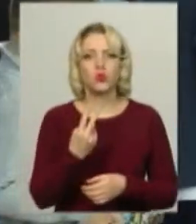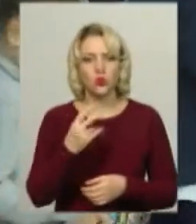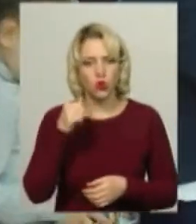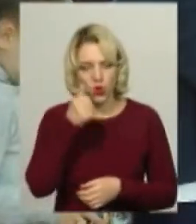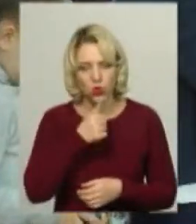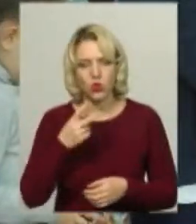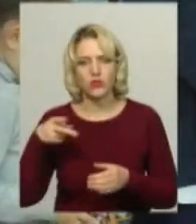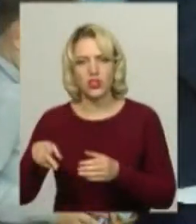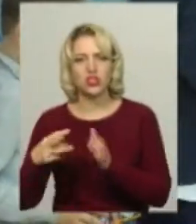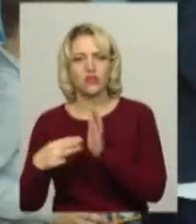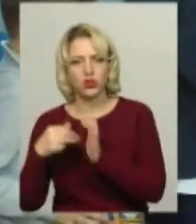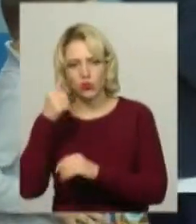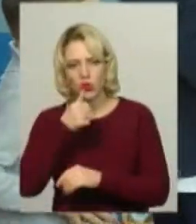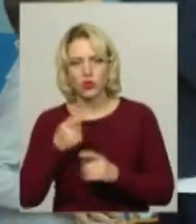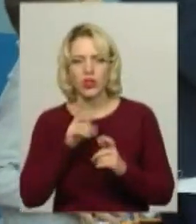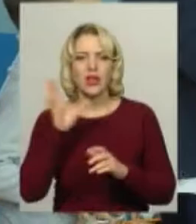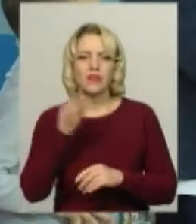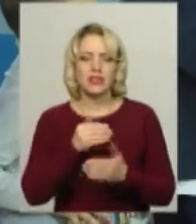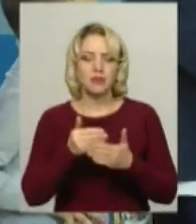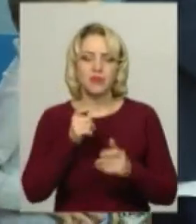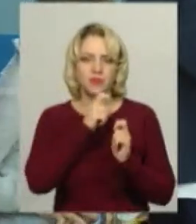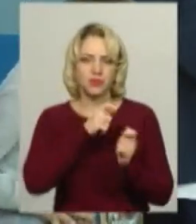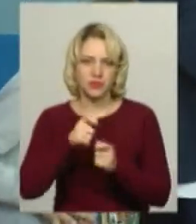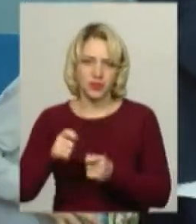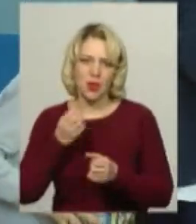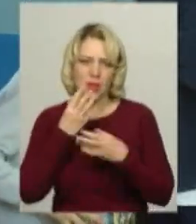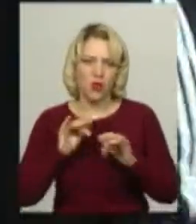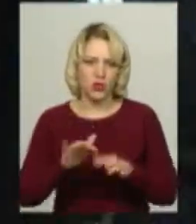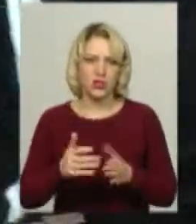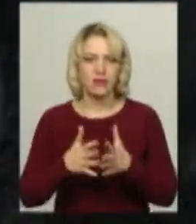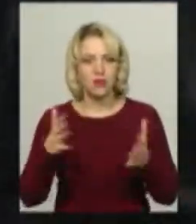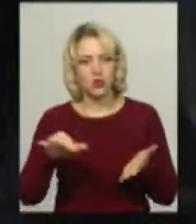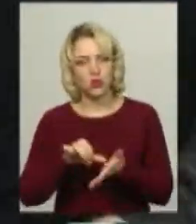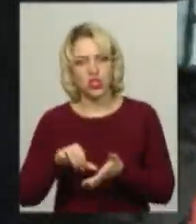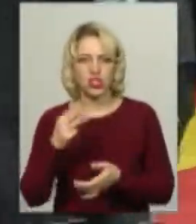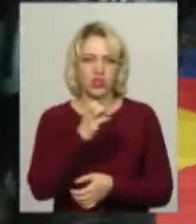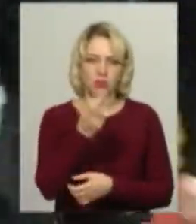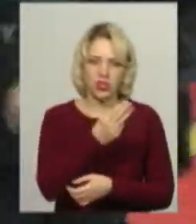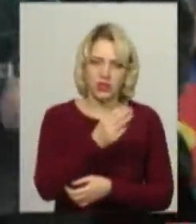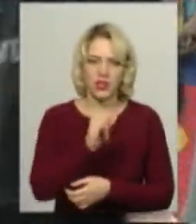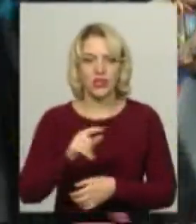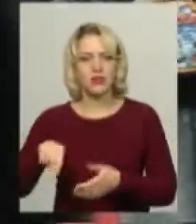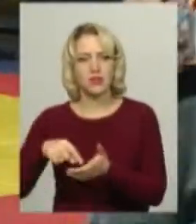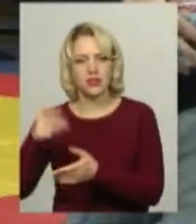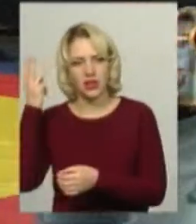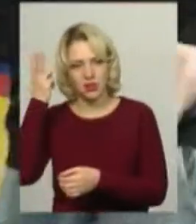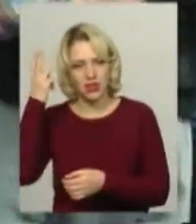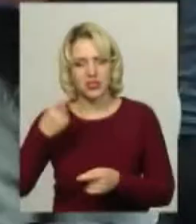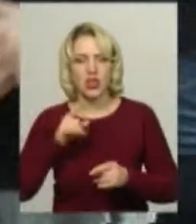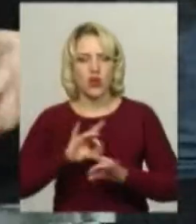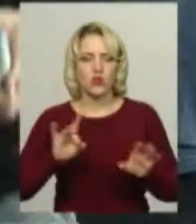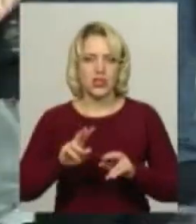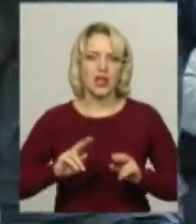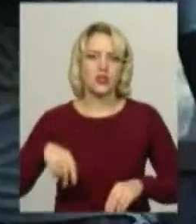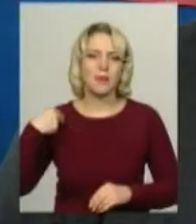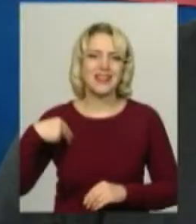змагань усім вручають подарунки від благодійників. Найбільше серед учасників – шепетівчан та хмельничан, каже президент Хмельницької обласної федерації бойового самбо